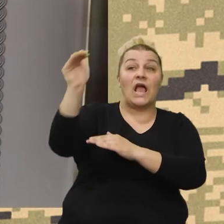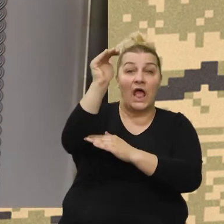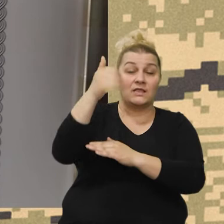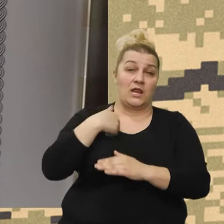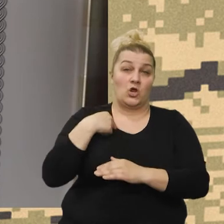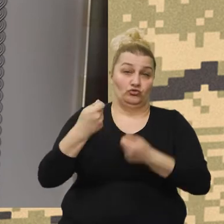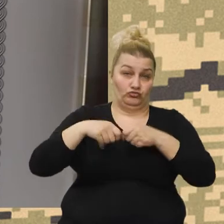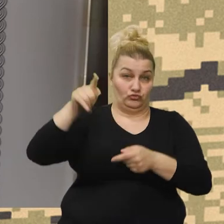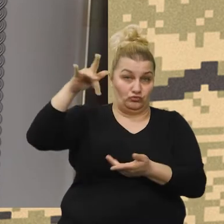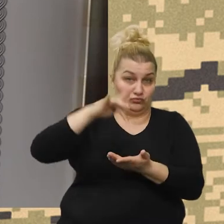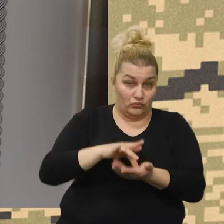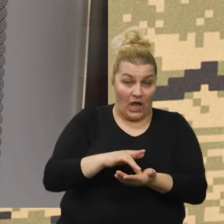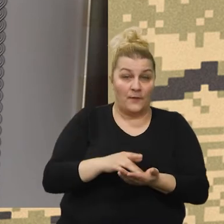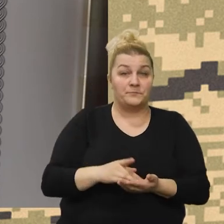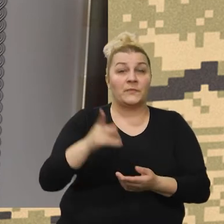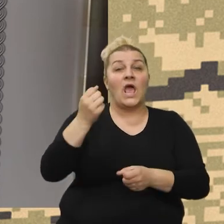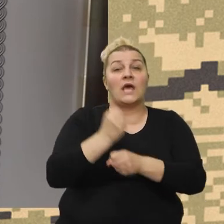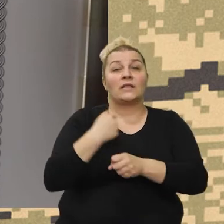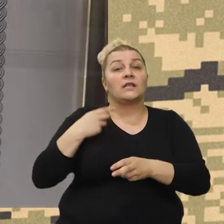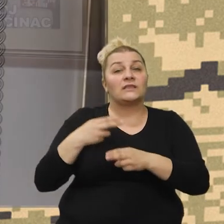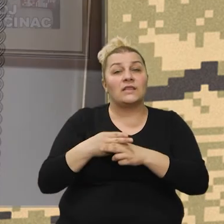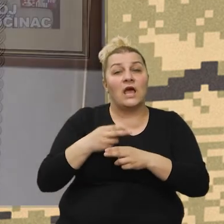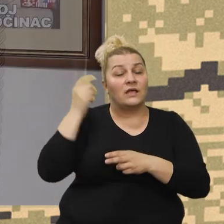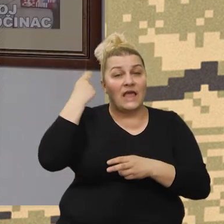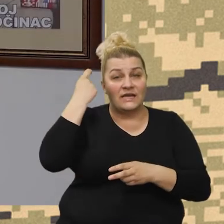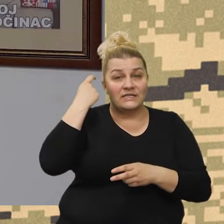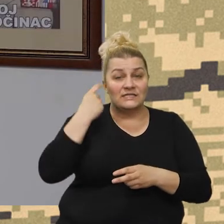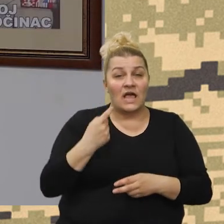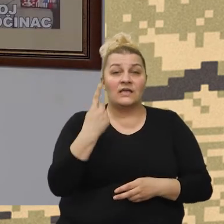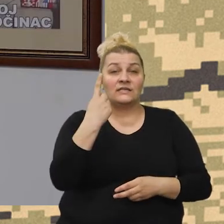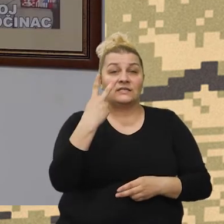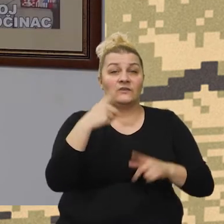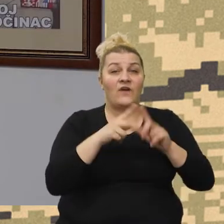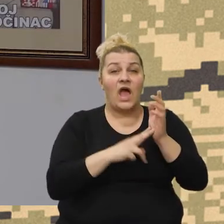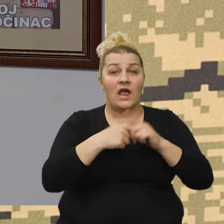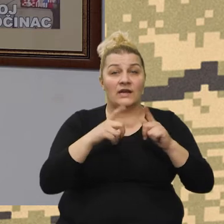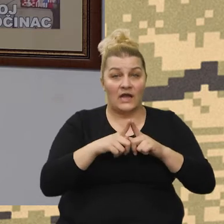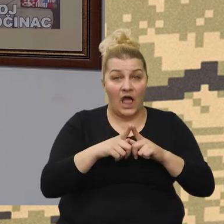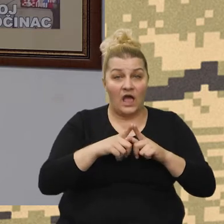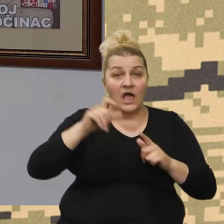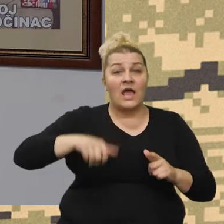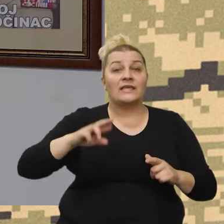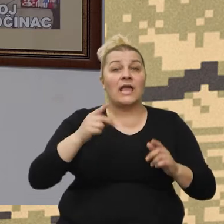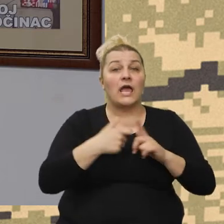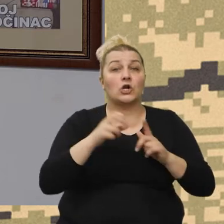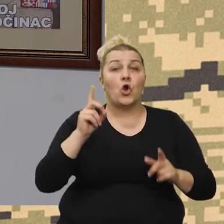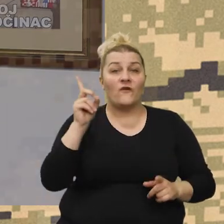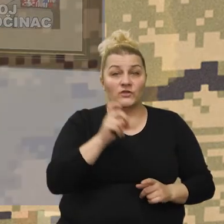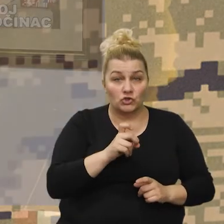udruga. Tamo radi naša tajnica Ivanka Jerković, duže vreme